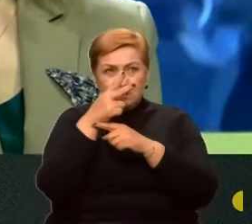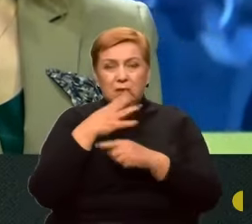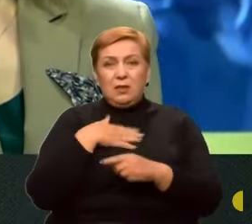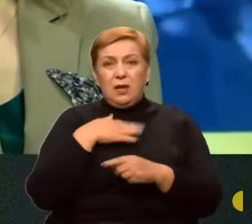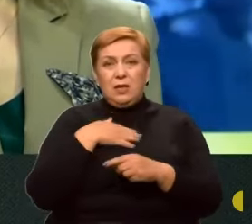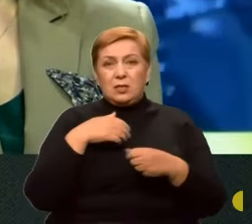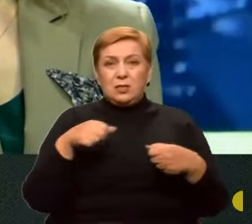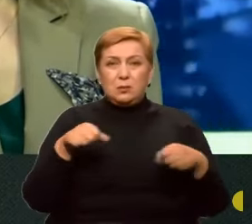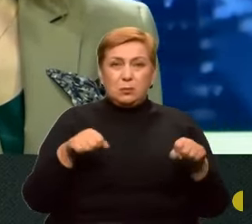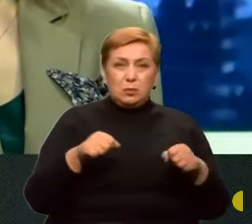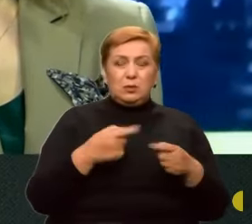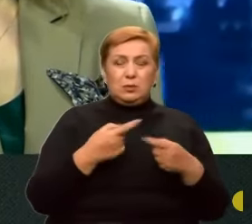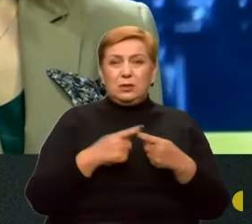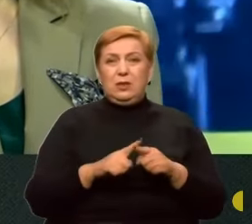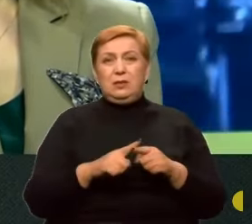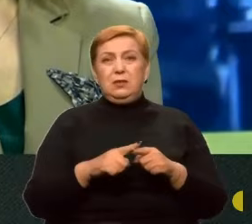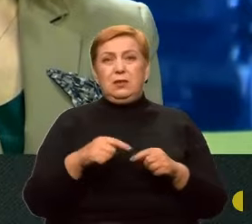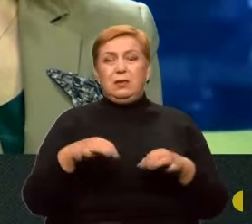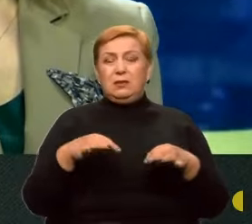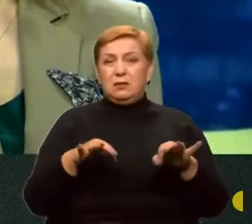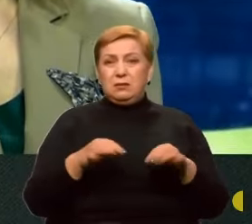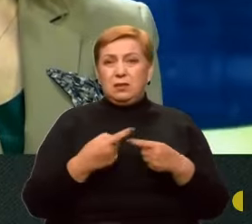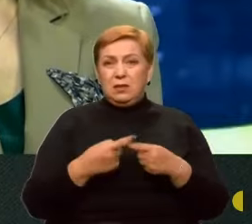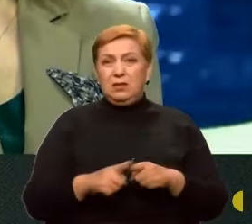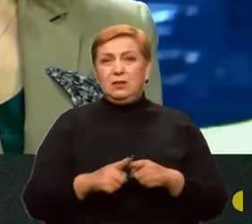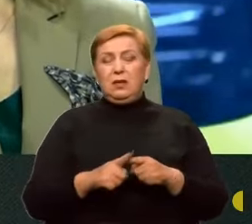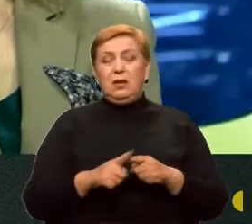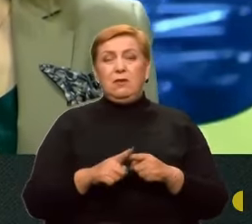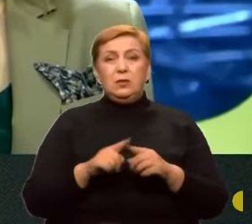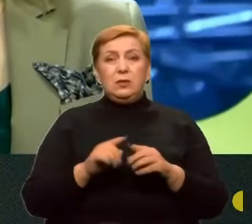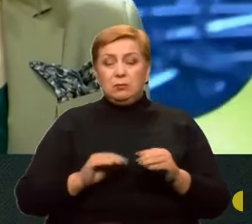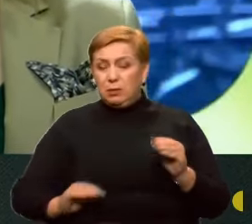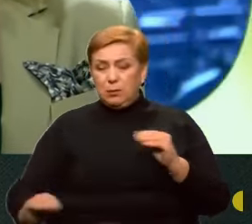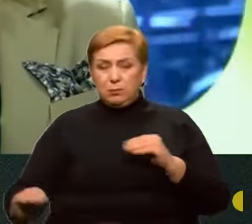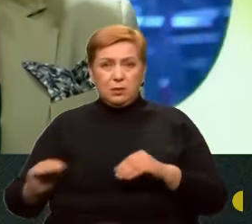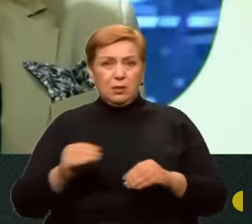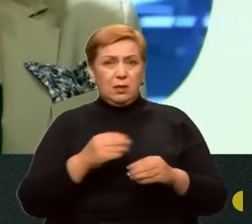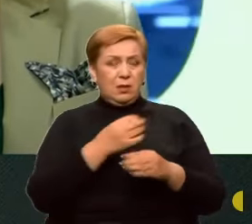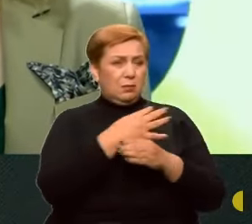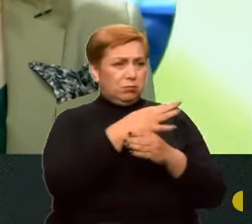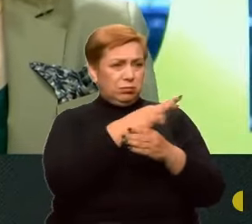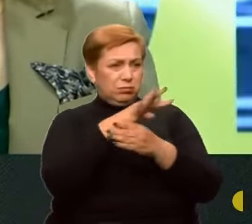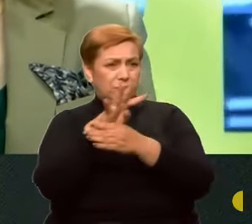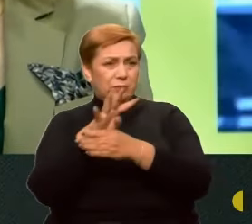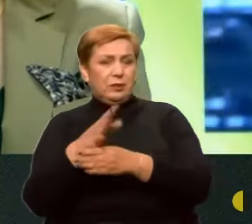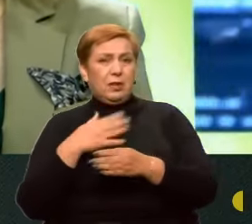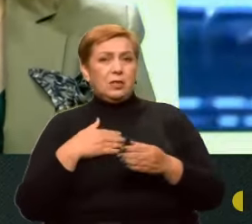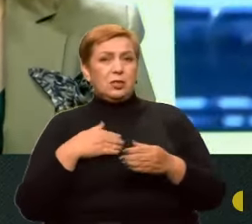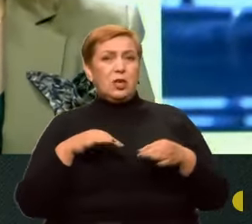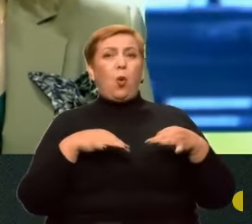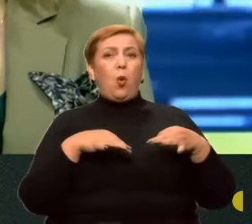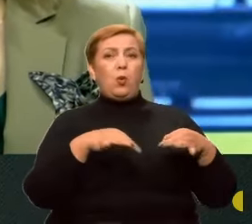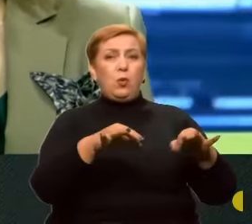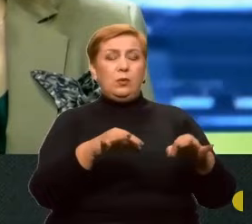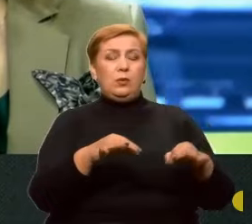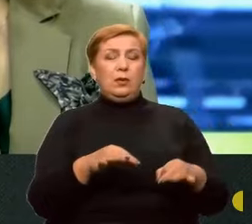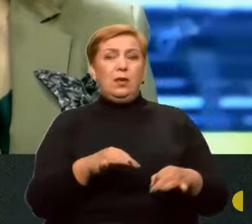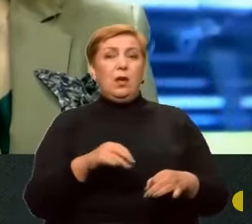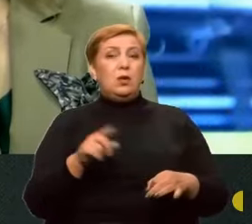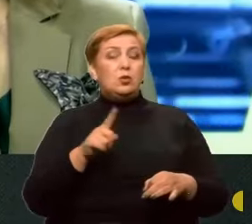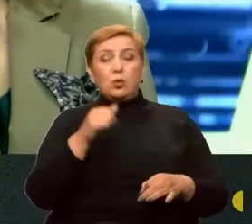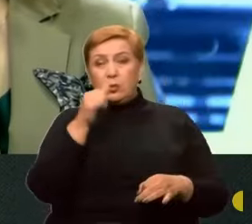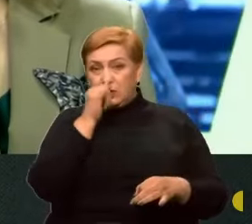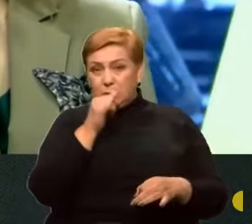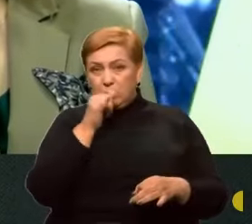багі. Вони швидко приїхали, розклалися, обстріляли наші колони. Те, що не змогли знищити, то намагаються